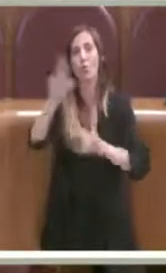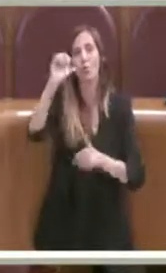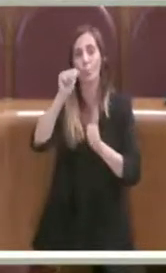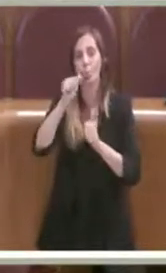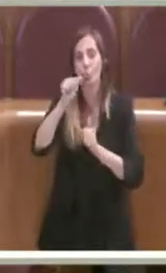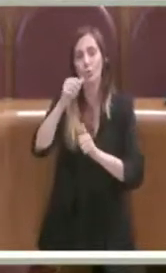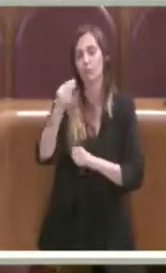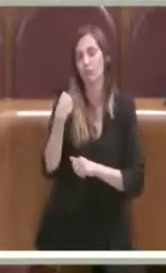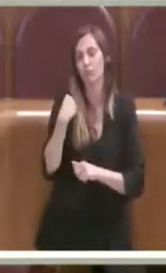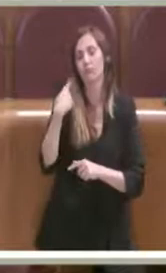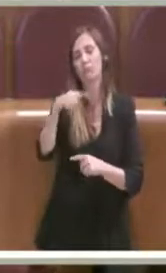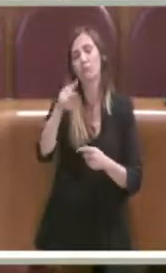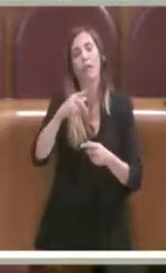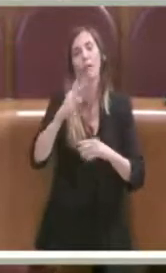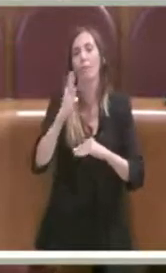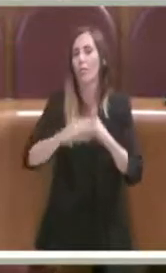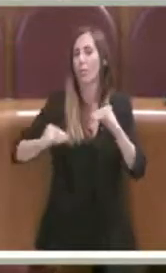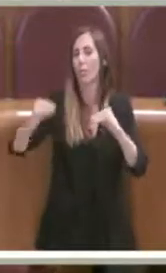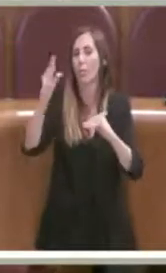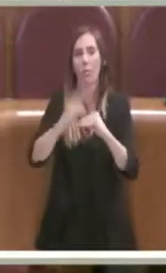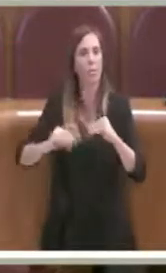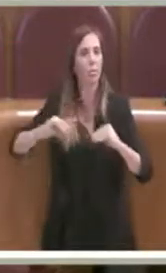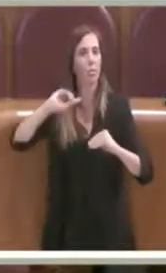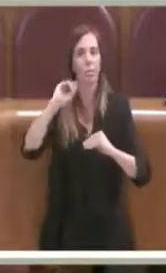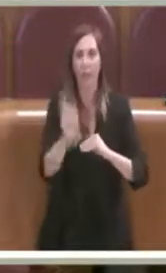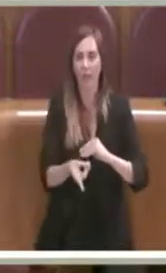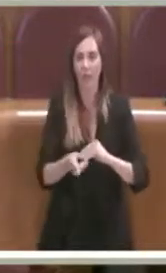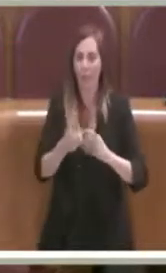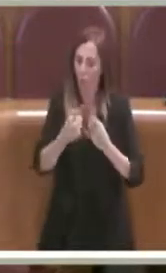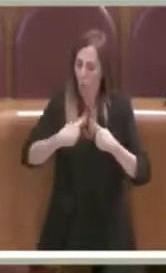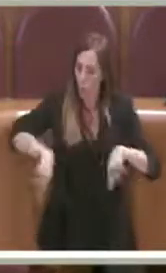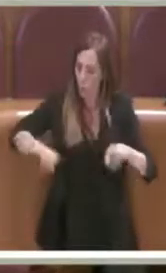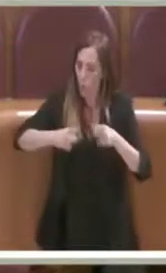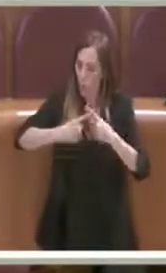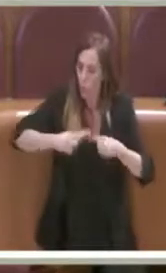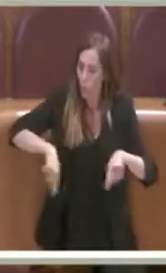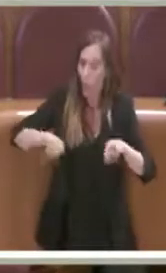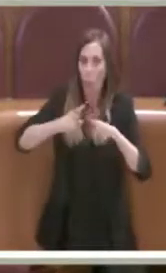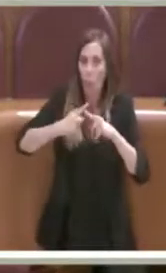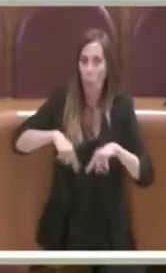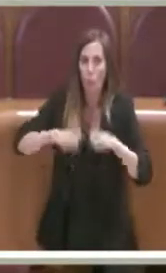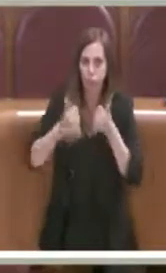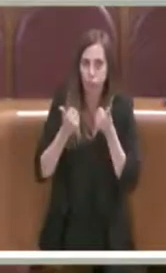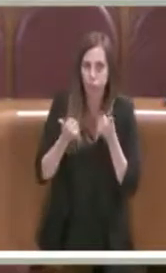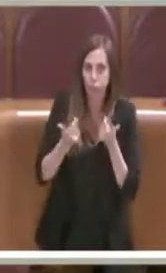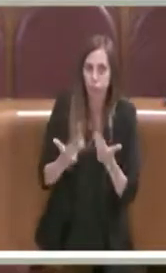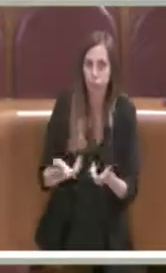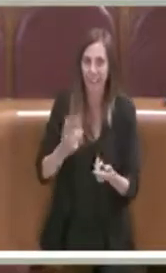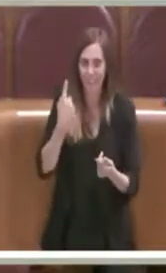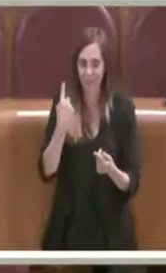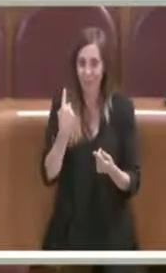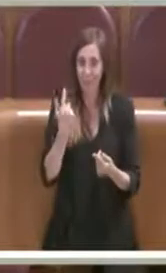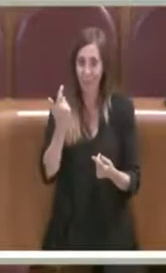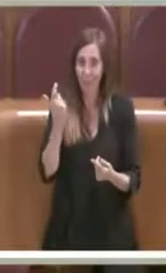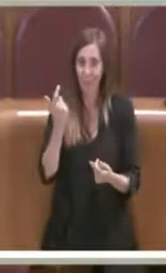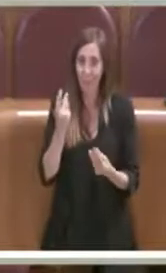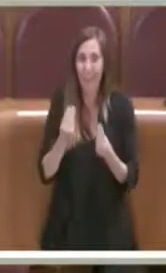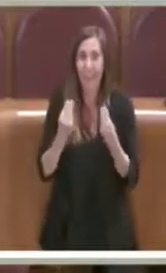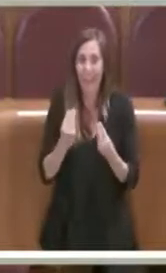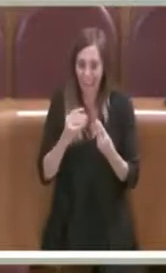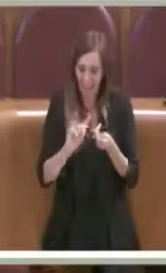Sono state tantissime le riunioni perché chiaramente questa variante al